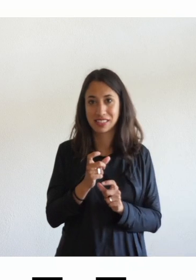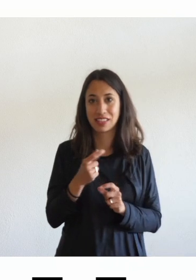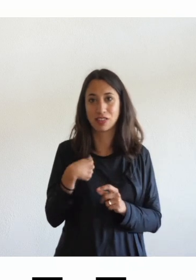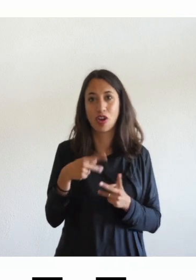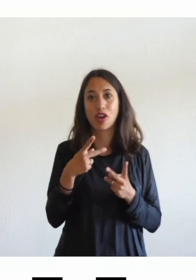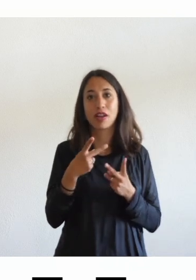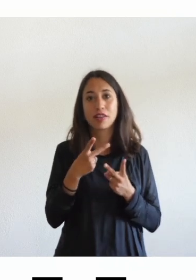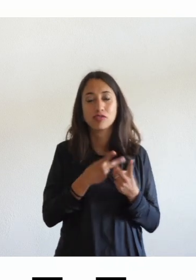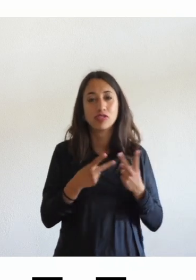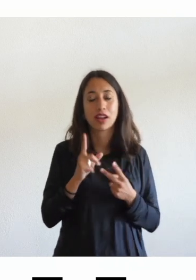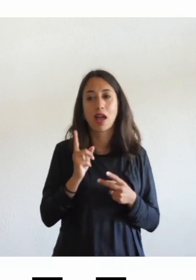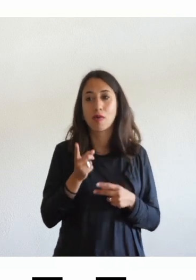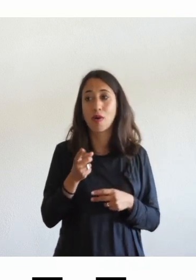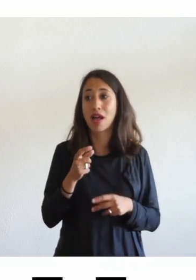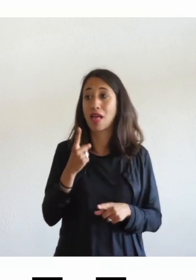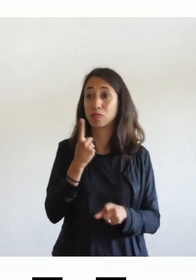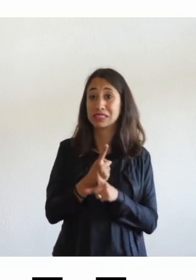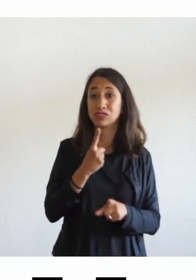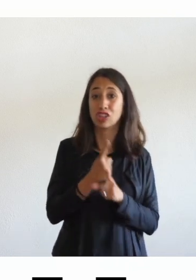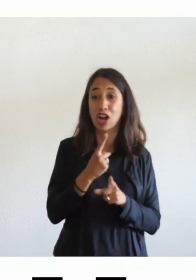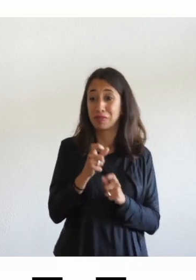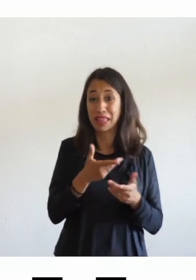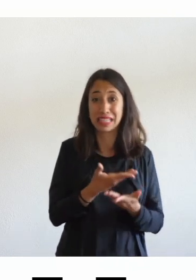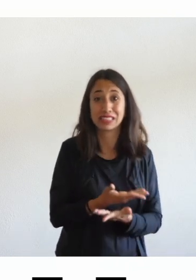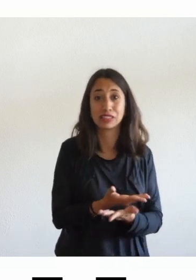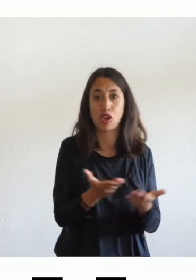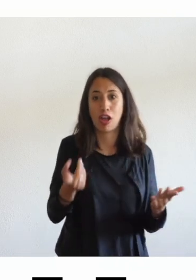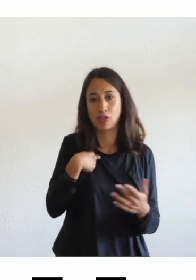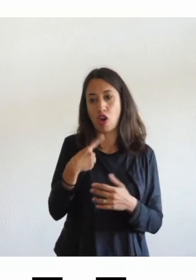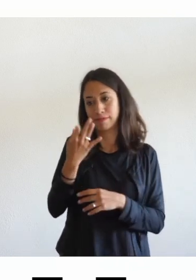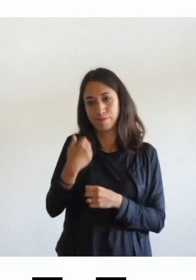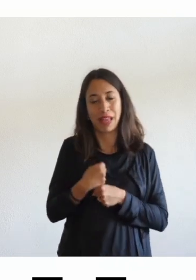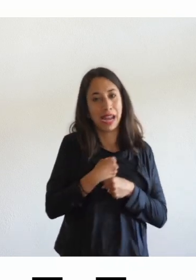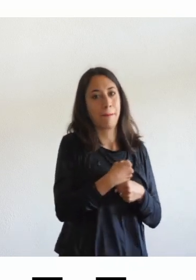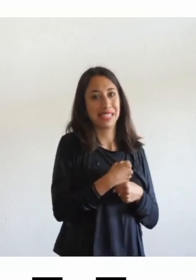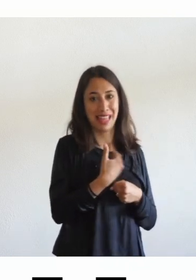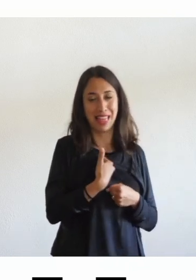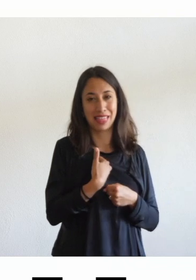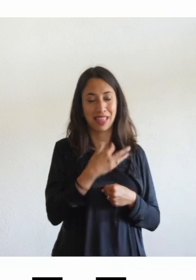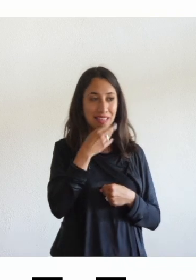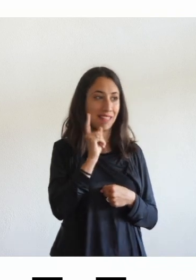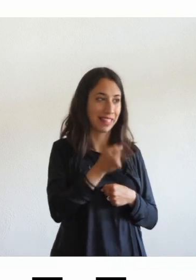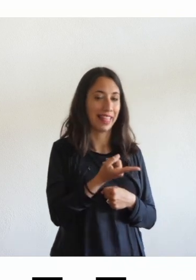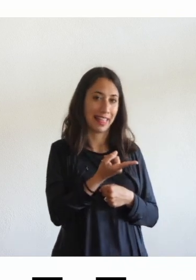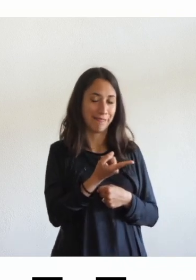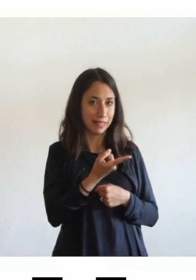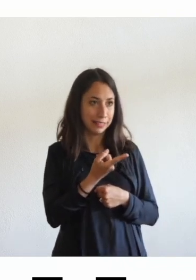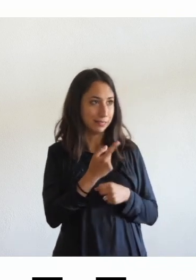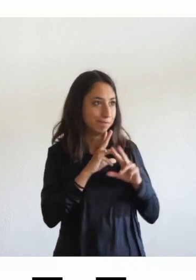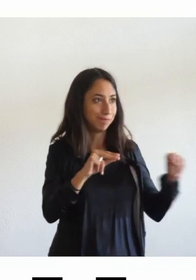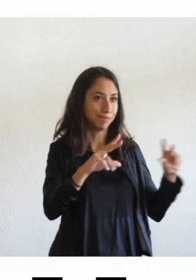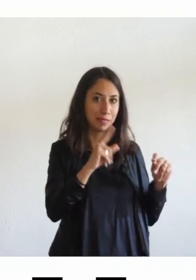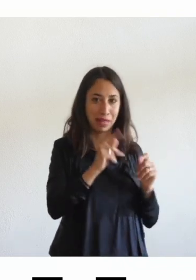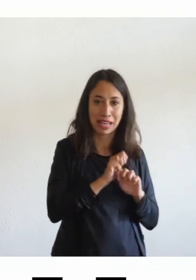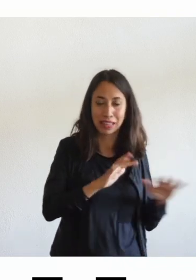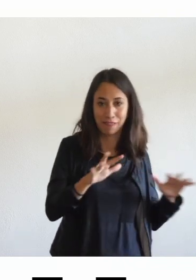far presenti i bisogni di tutte le persone e dei lettori con DSA che ricordiamo ancora non sono solo i lettori